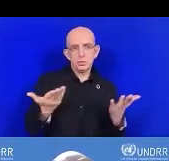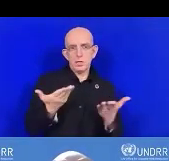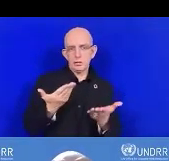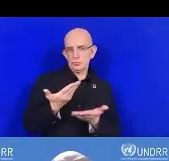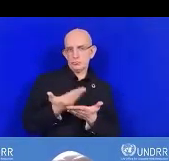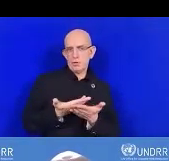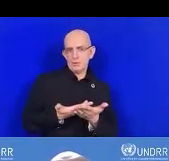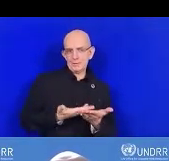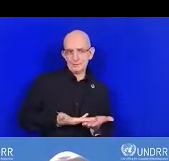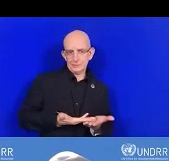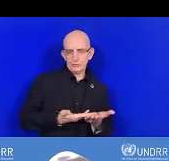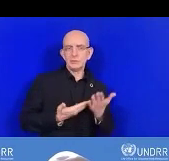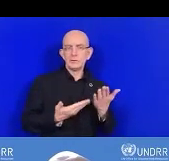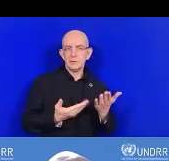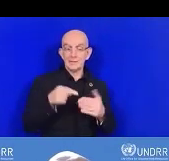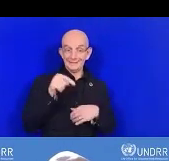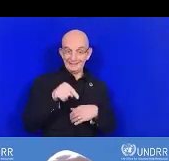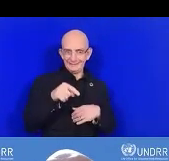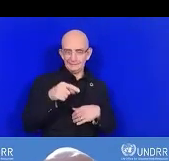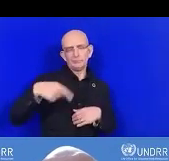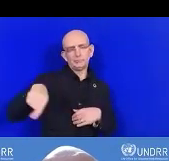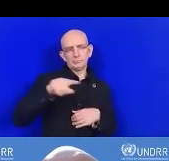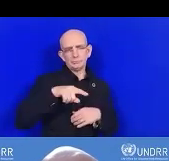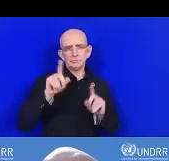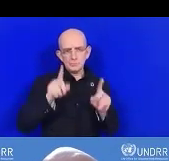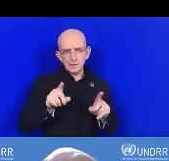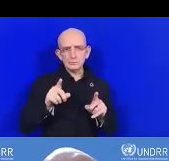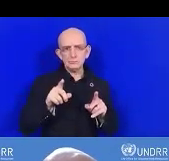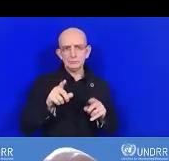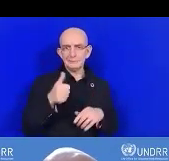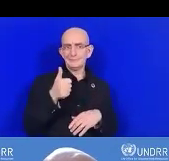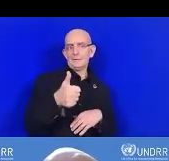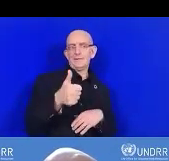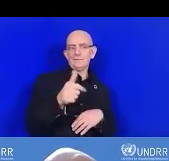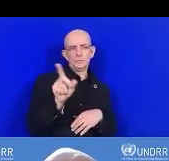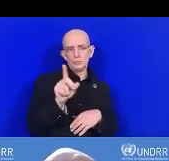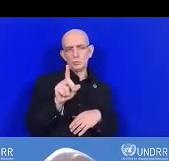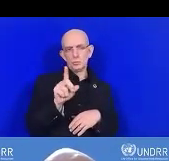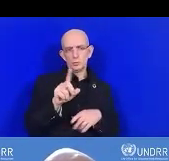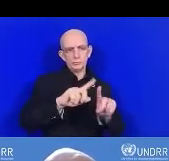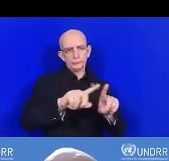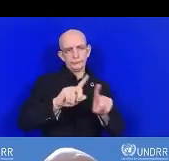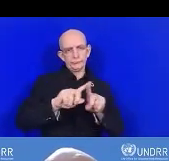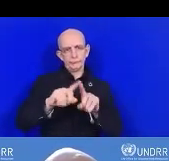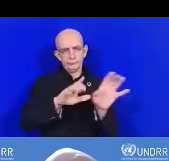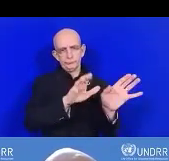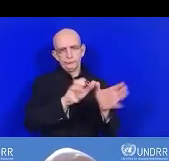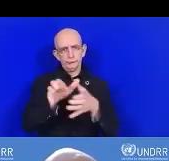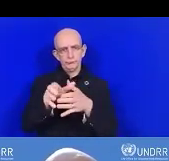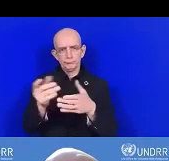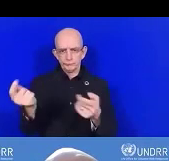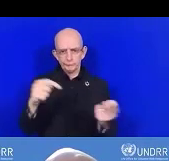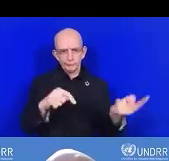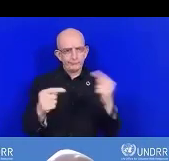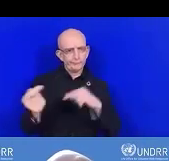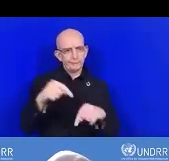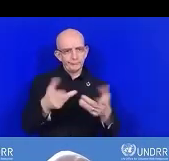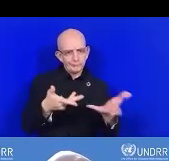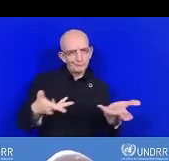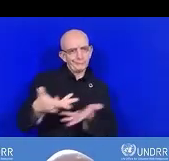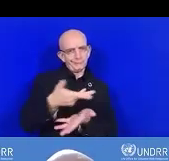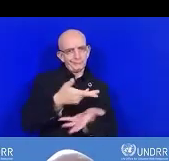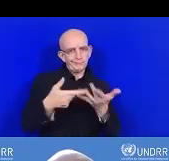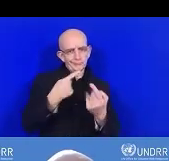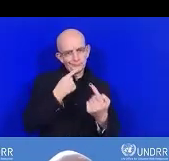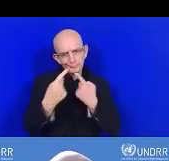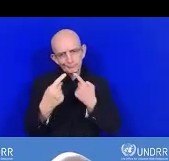Comme j'ai déjà mentionné, il doit être un engagement du leadership politique, soit